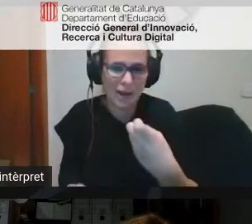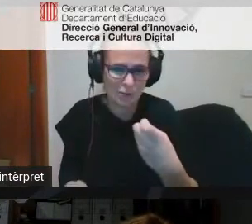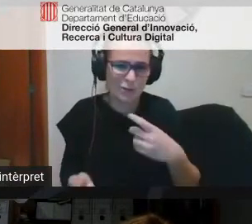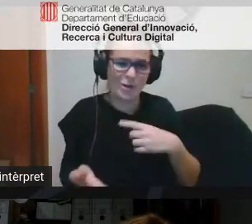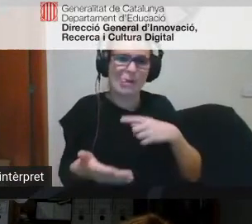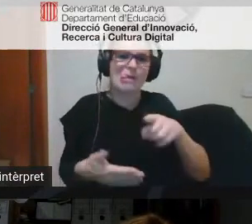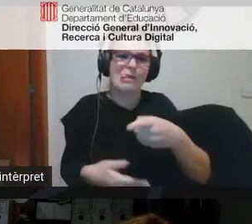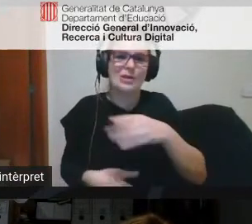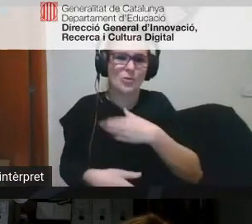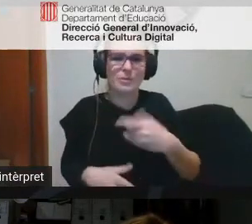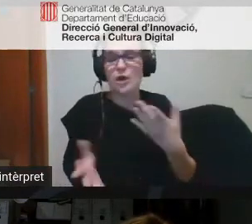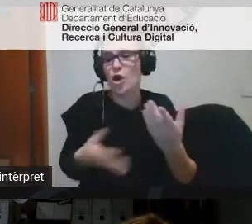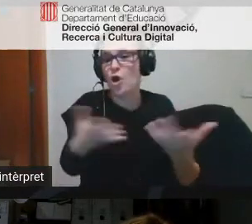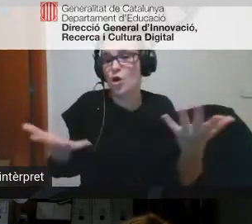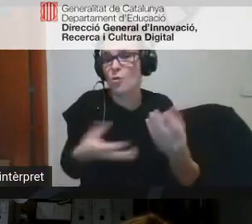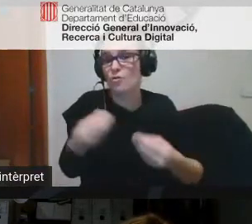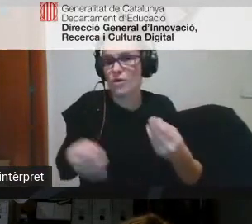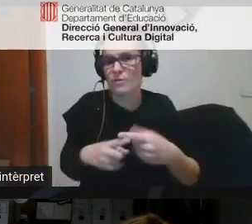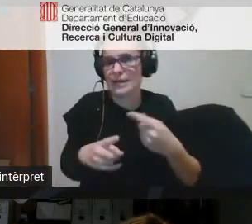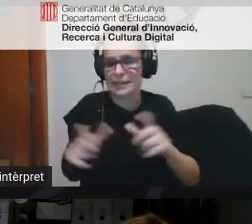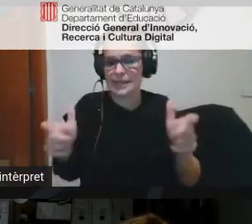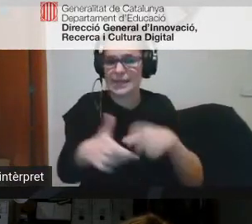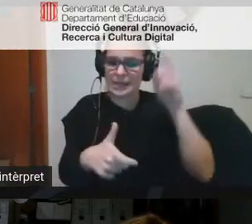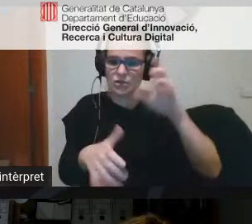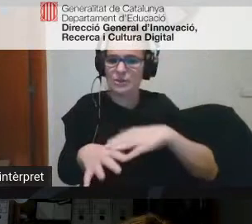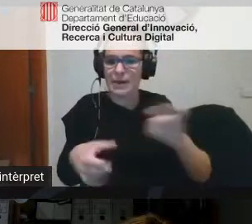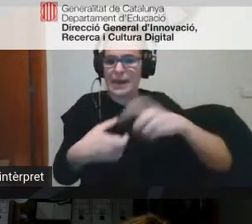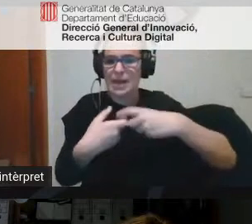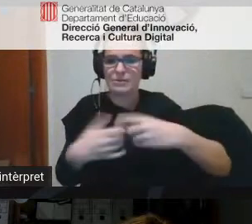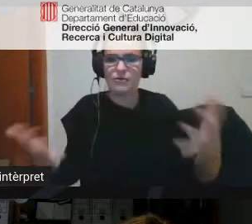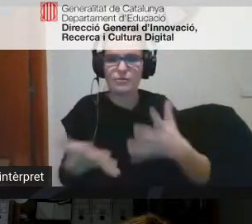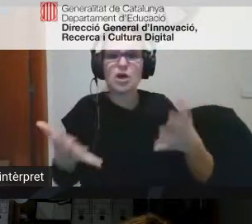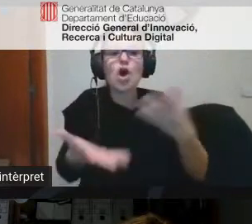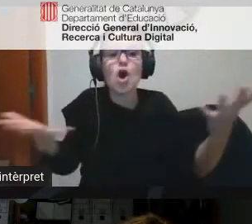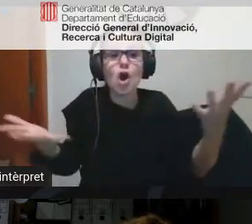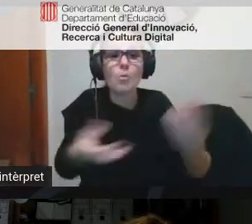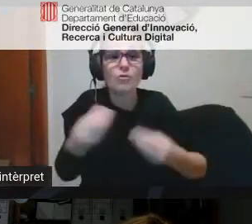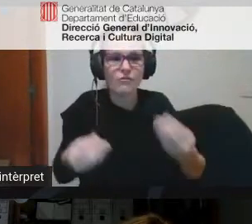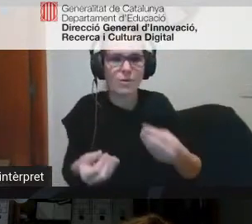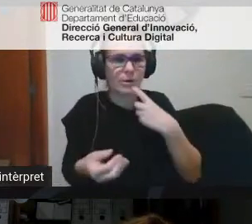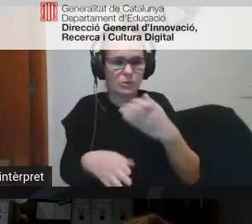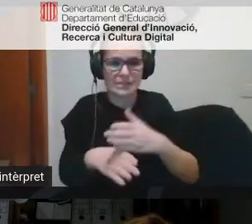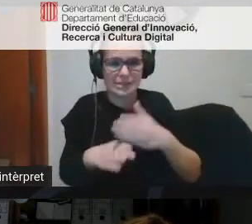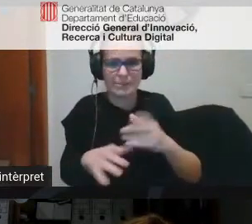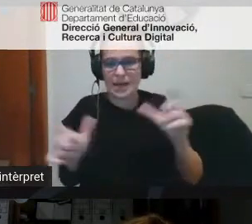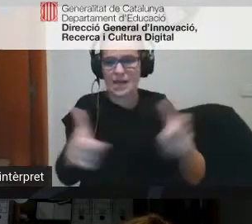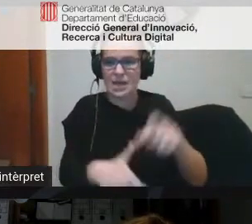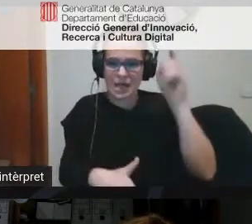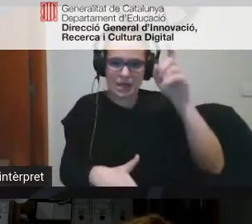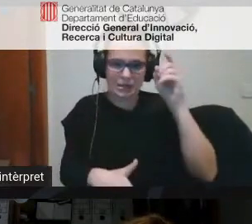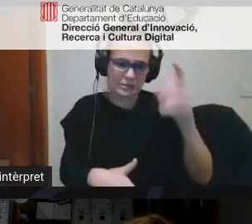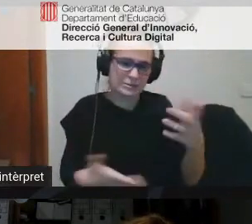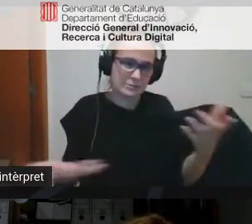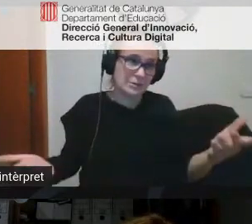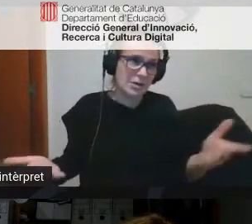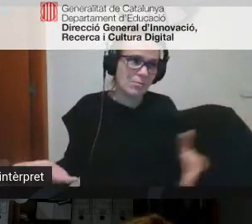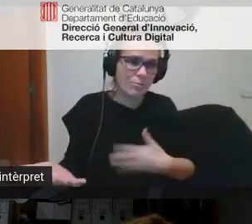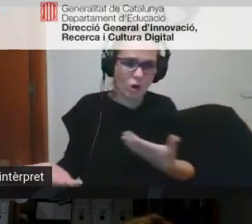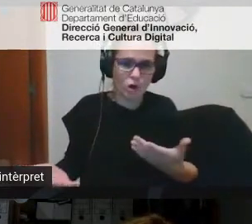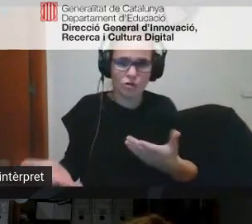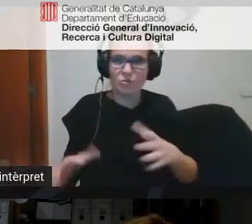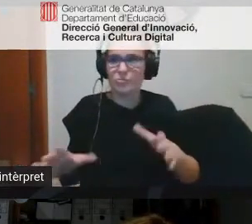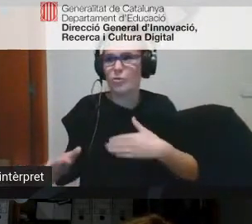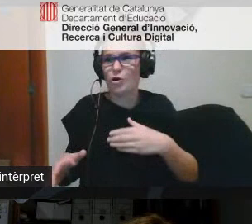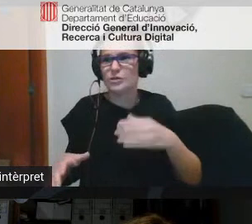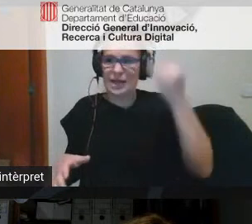però i com ho feu perquè el claustre s'engresqui És la pregunta de sempre Tots sabem que la direcció pot tenir una idea